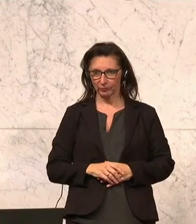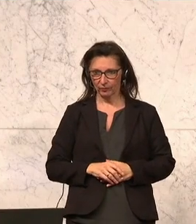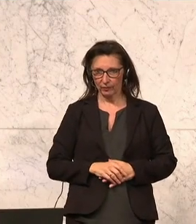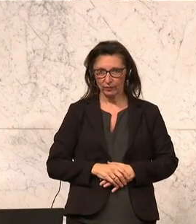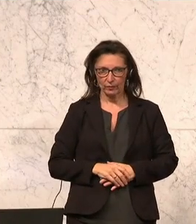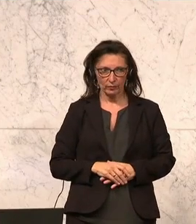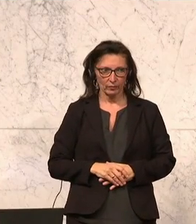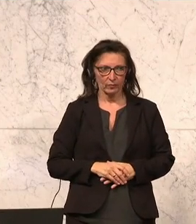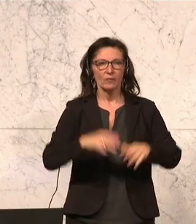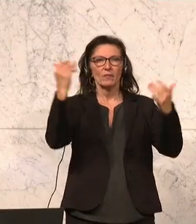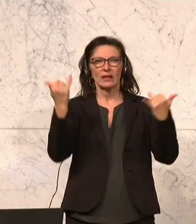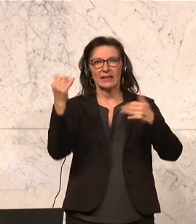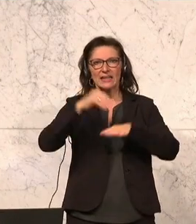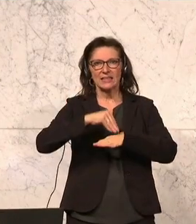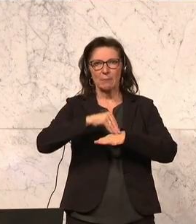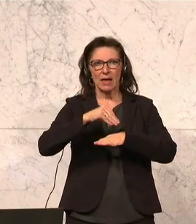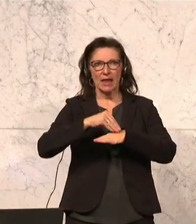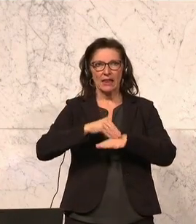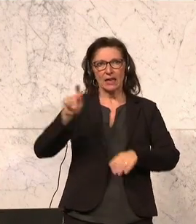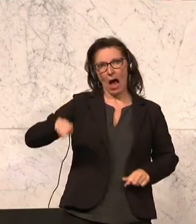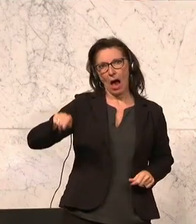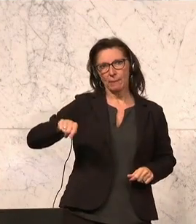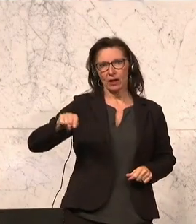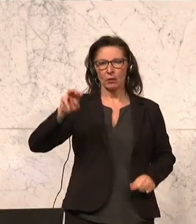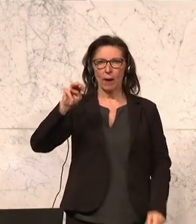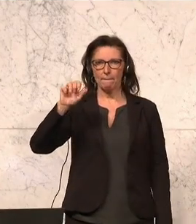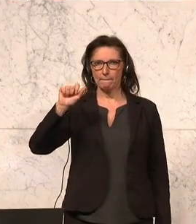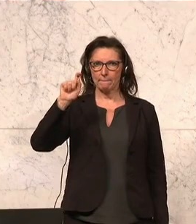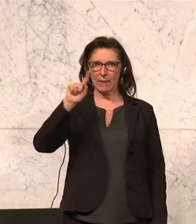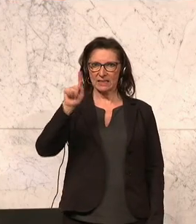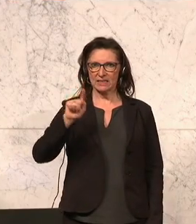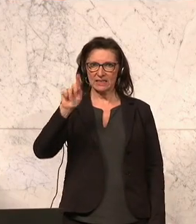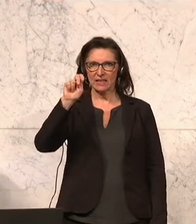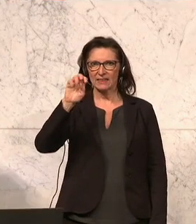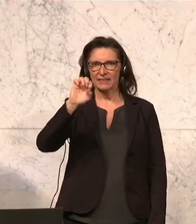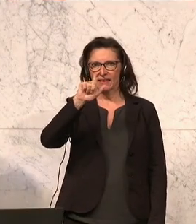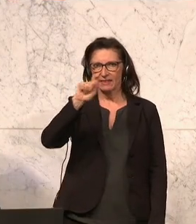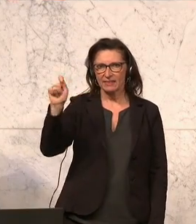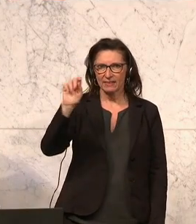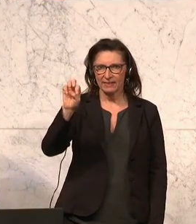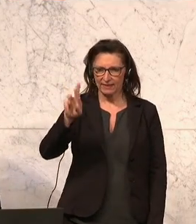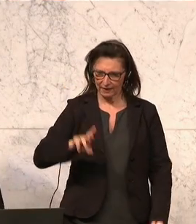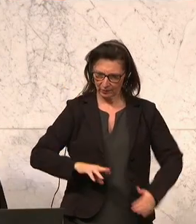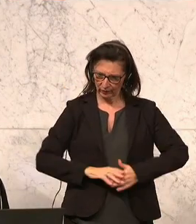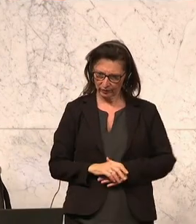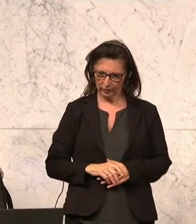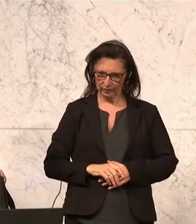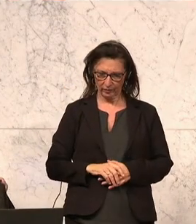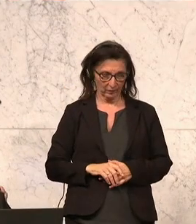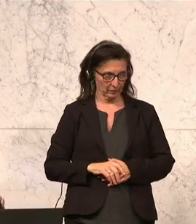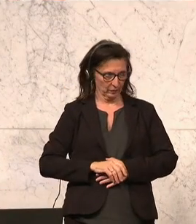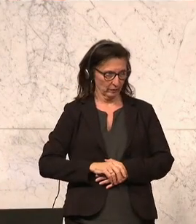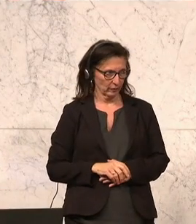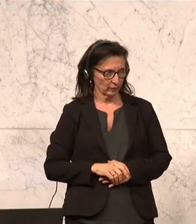Es ist sehr wichtig, nicht nur einzelne Personen oder Unternehmen, die Förderung von der Kofag bekommen haben, zu untersuchen, sondern alle, betont Andreas Hanger von der